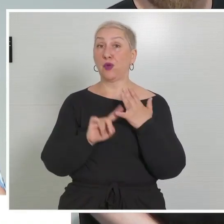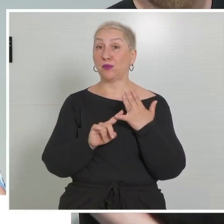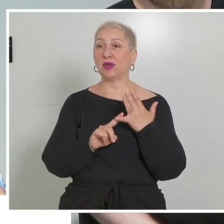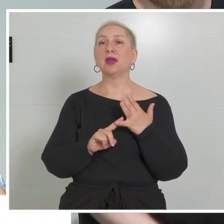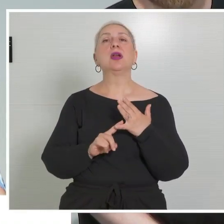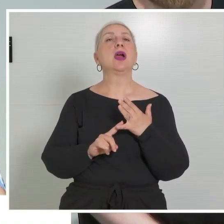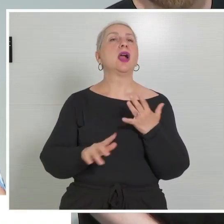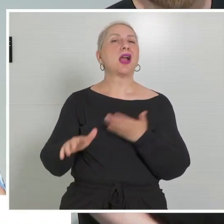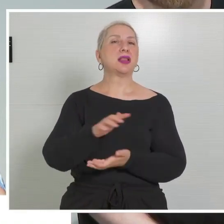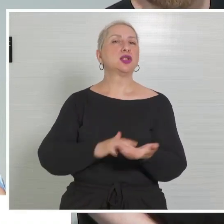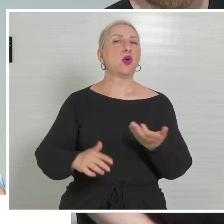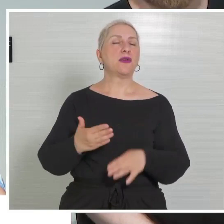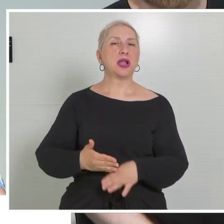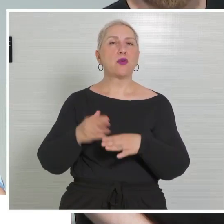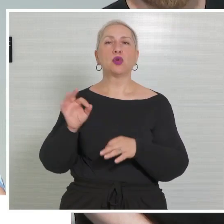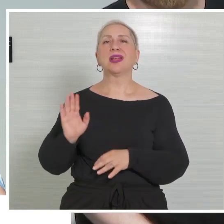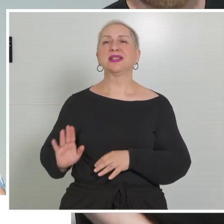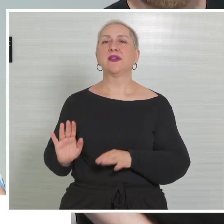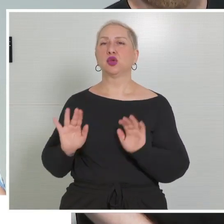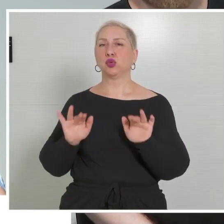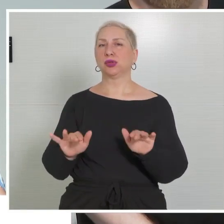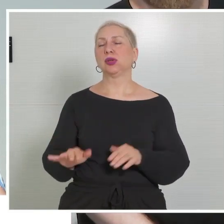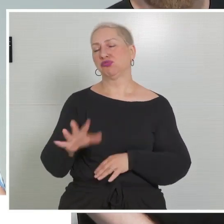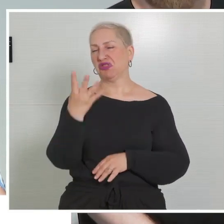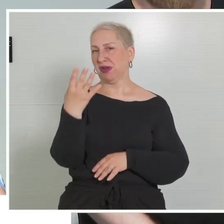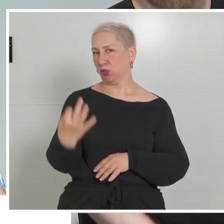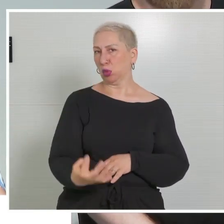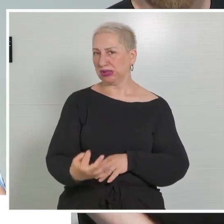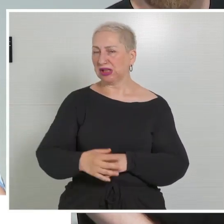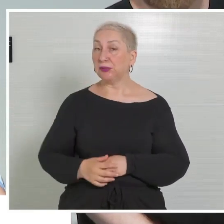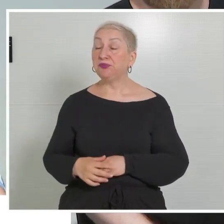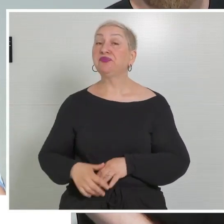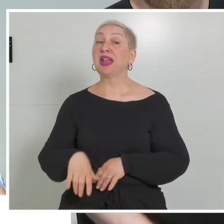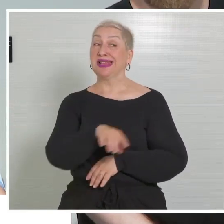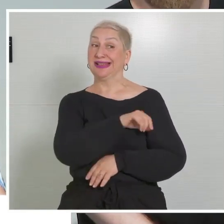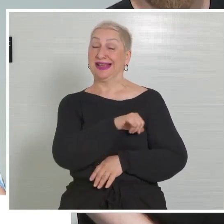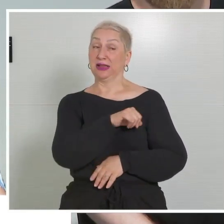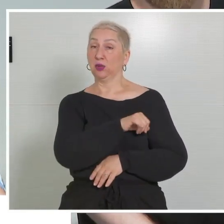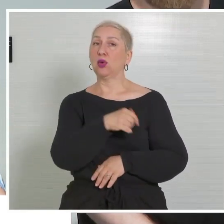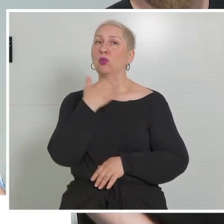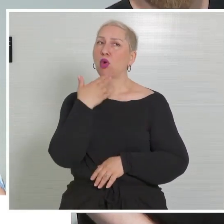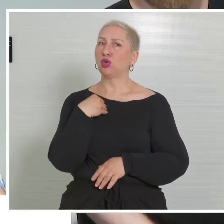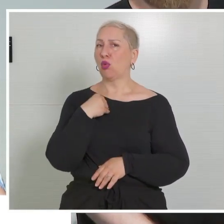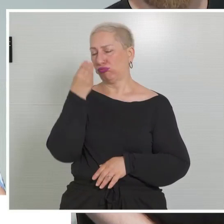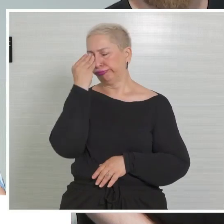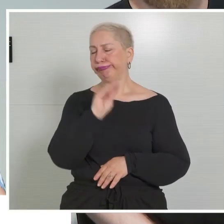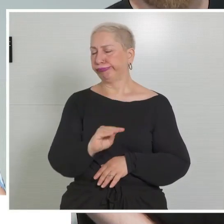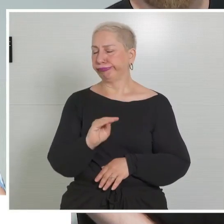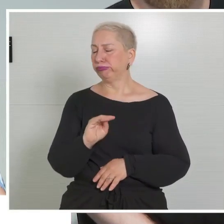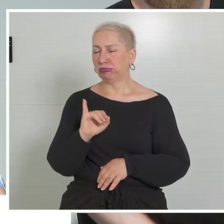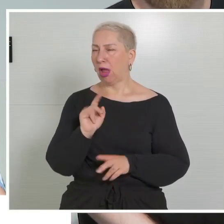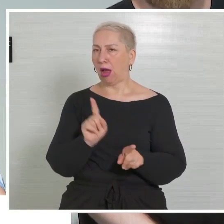Katastrophenhilfe bzw. der Zivilschutz mit rund 4 Prozent. Das Rettungswesen, möchte ich auch nochmal festhalten, ist